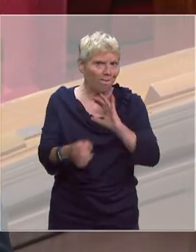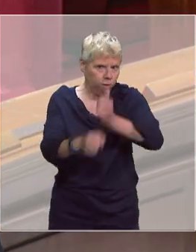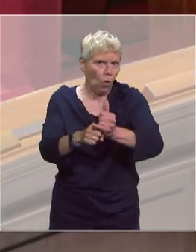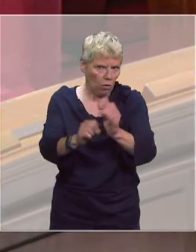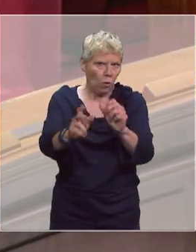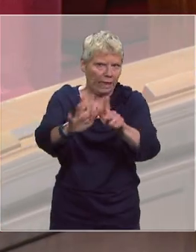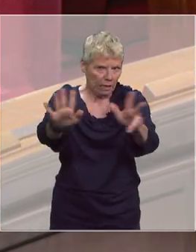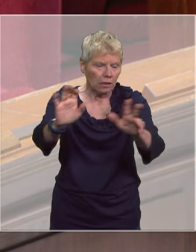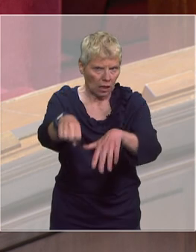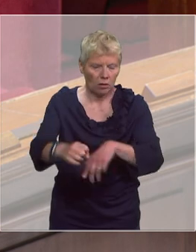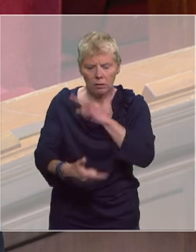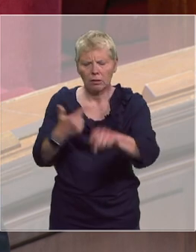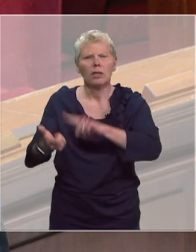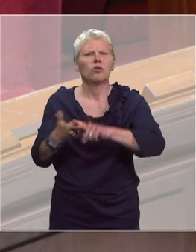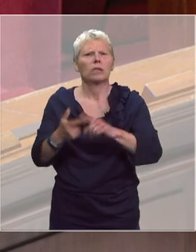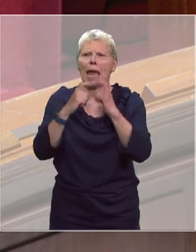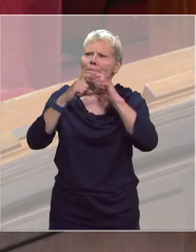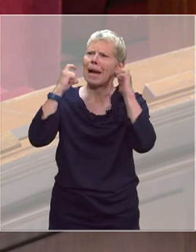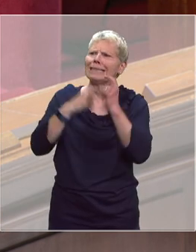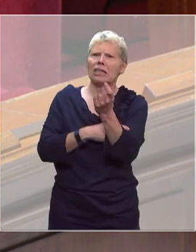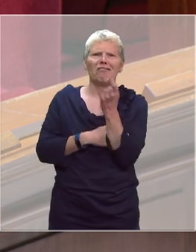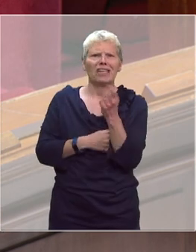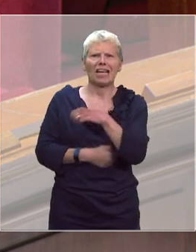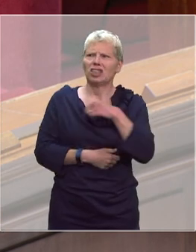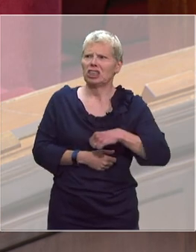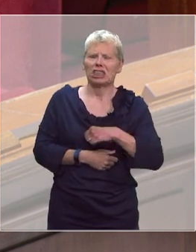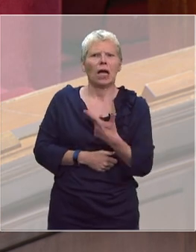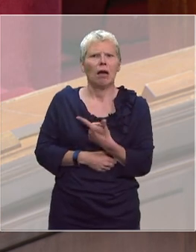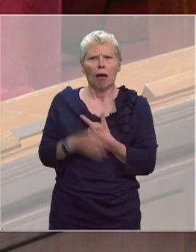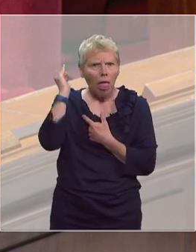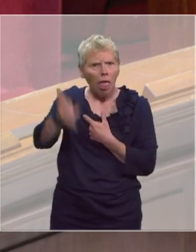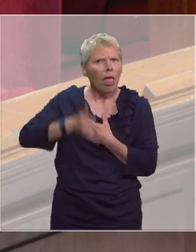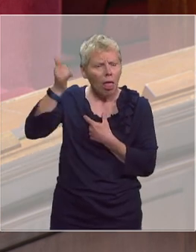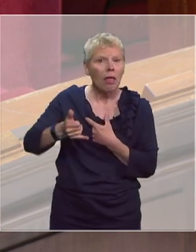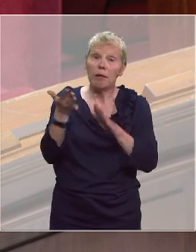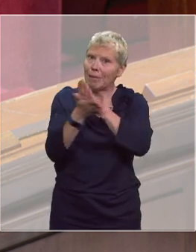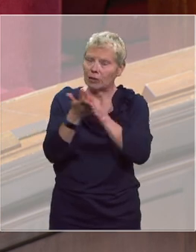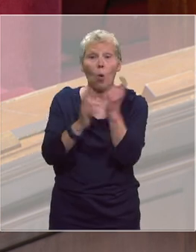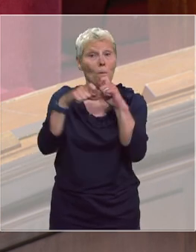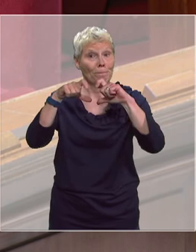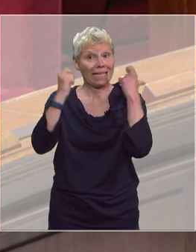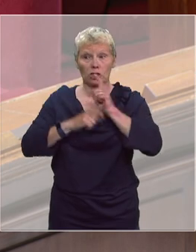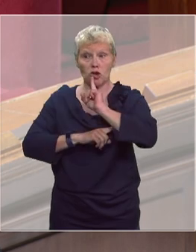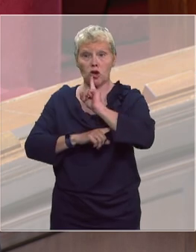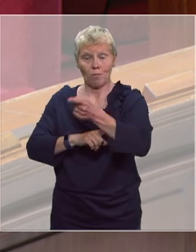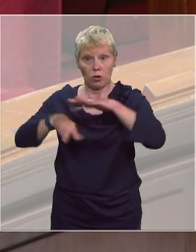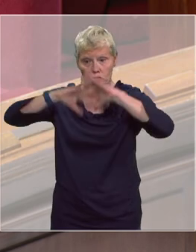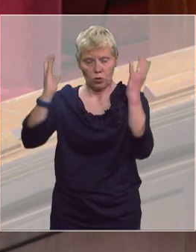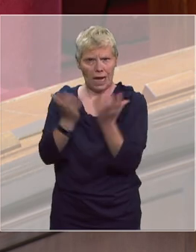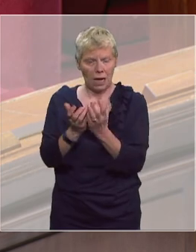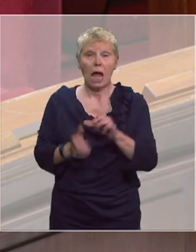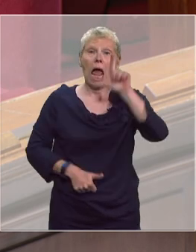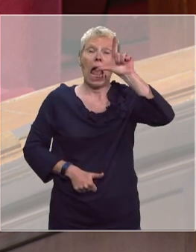était fausse. La deuxième, vous dites que les masques n'arrivent pas de Chine, la totalité des masques que nous avons commandés, j'ai annoncé le chiffre